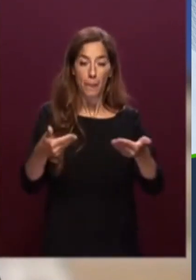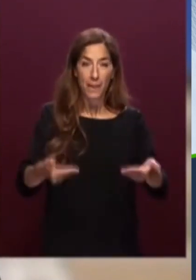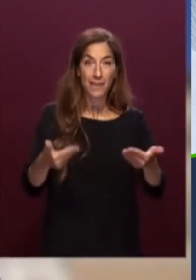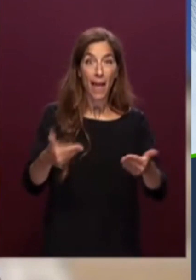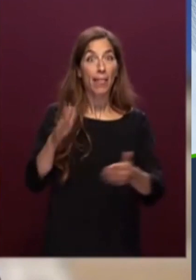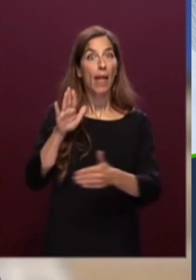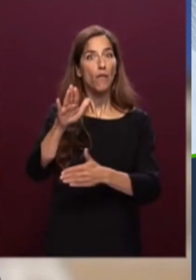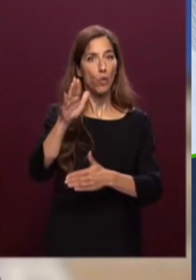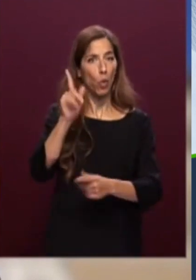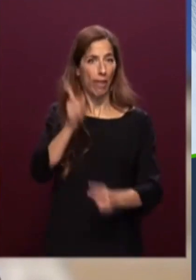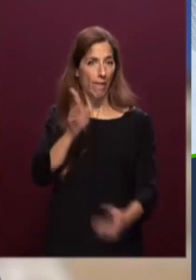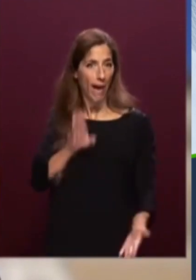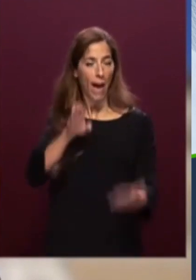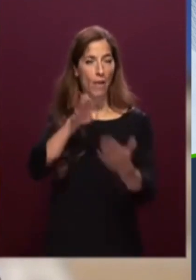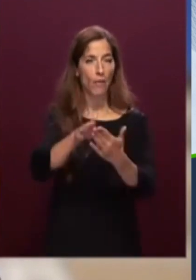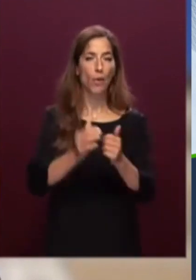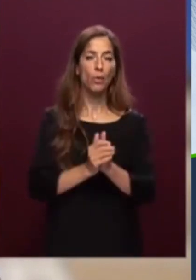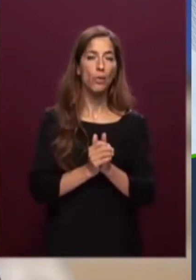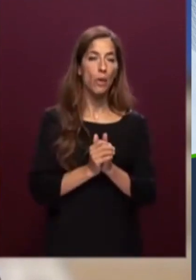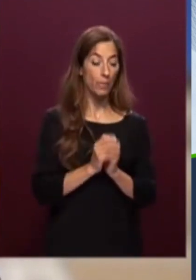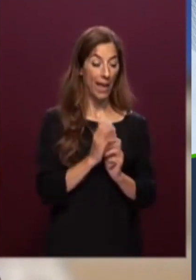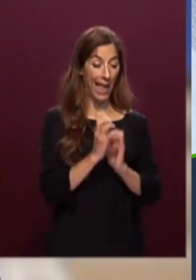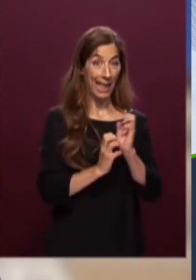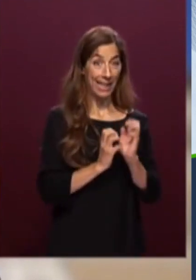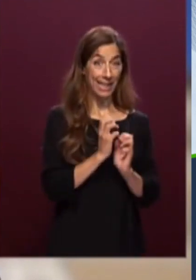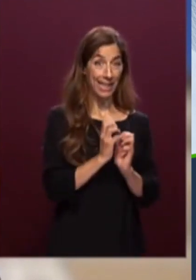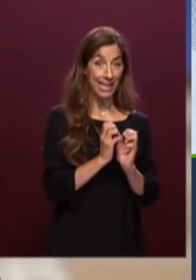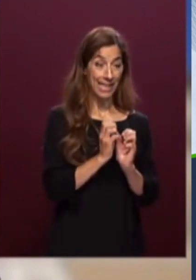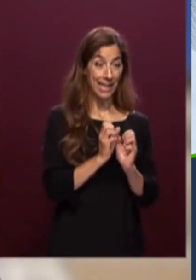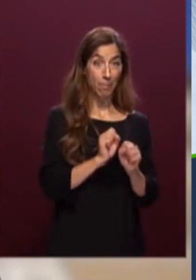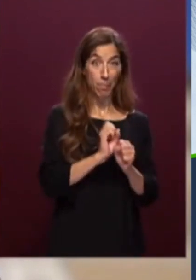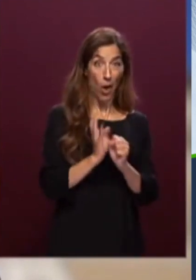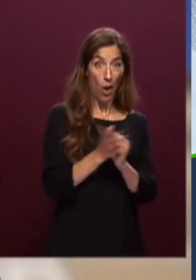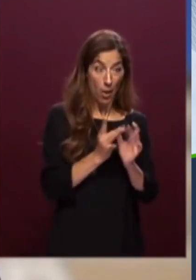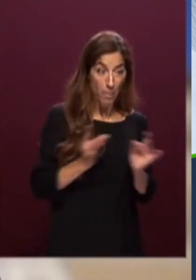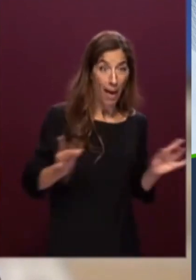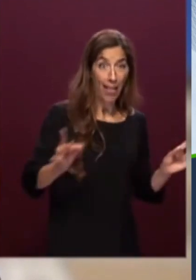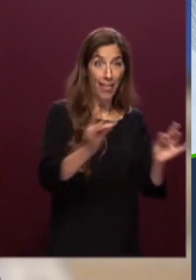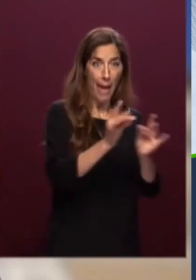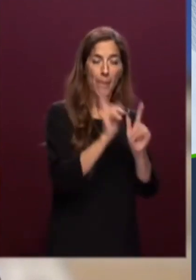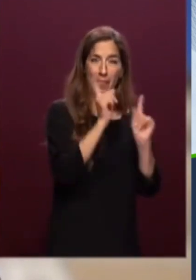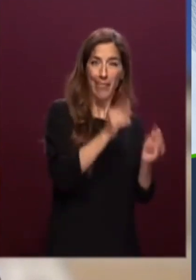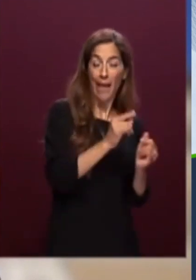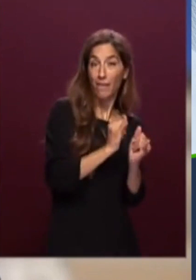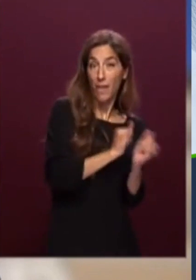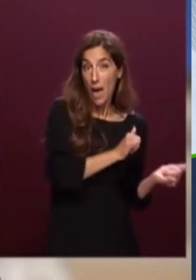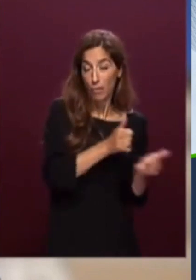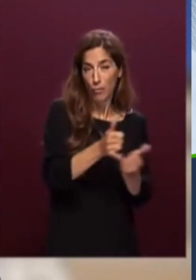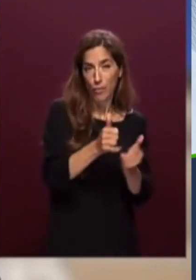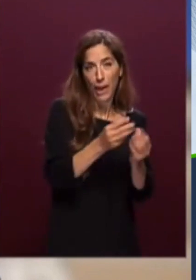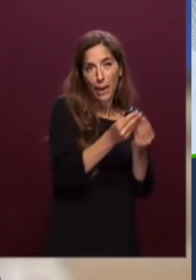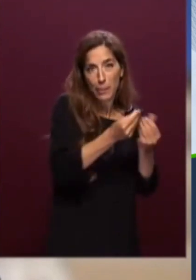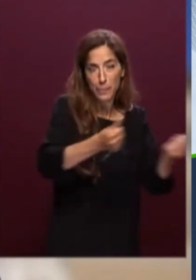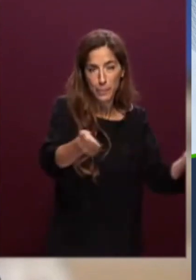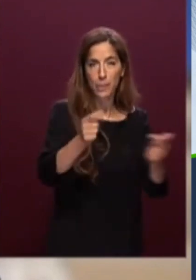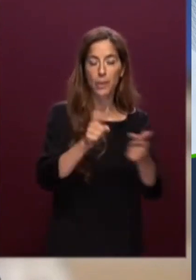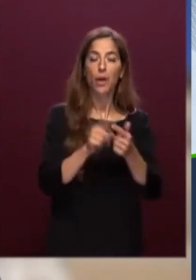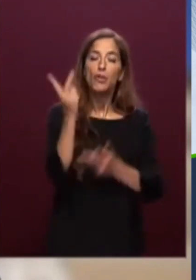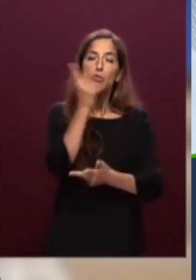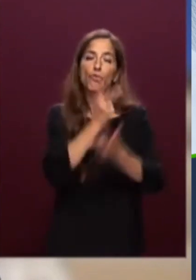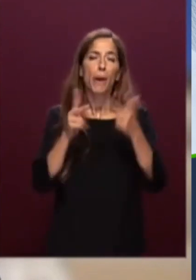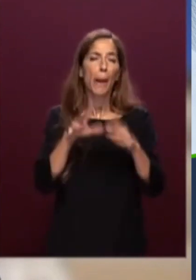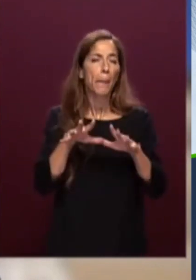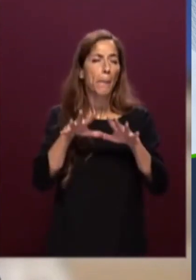la definitiva uscita dalla crisi pandemica la prosecuzione nell'impegno per la ricerca della pace